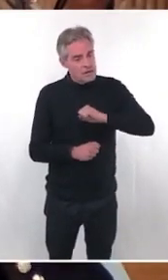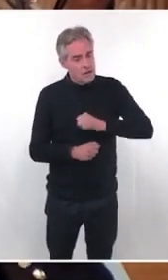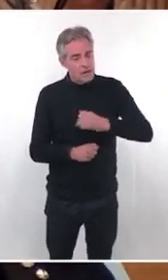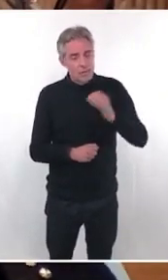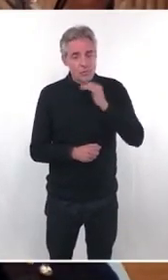projet.